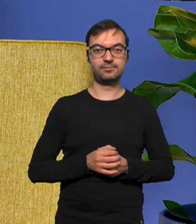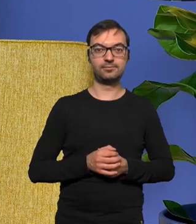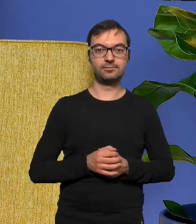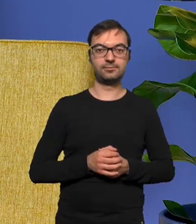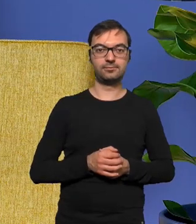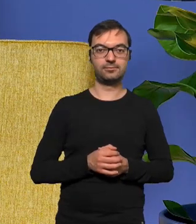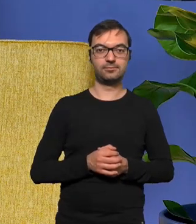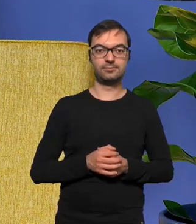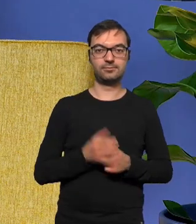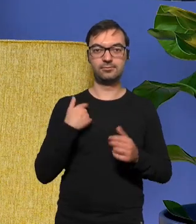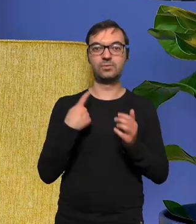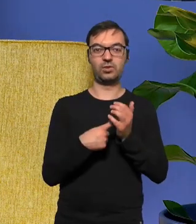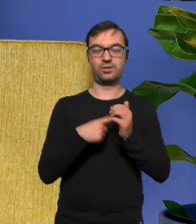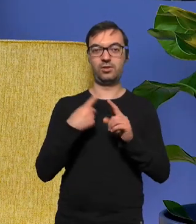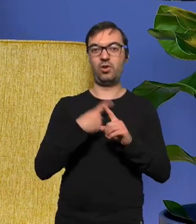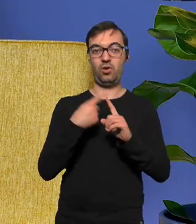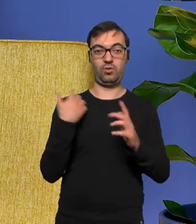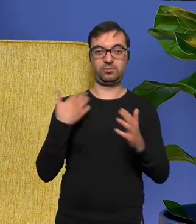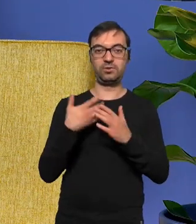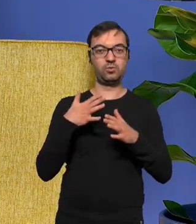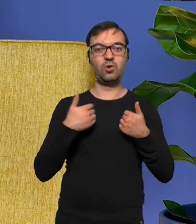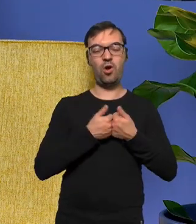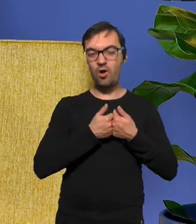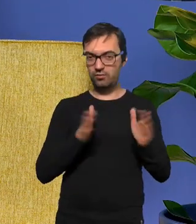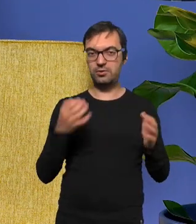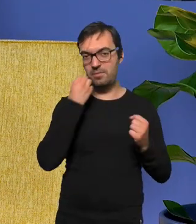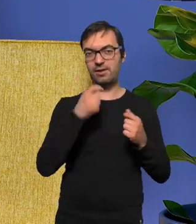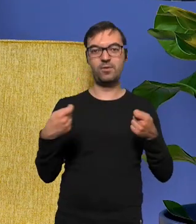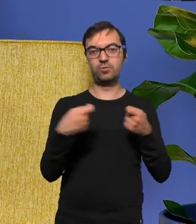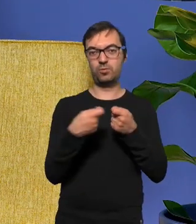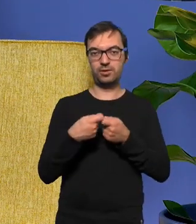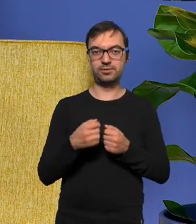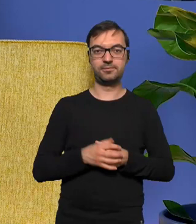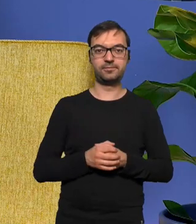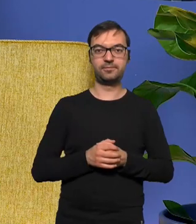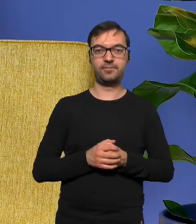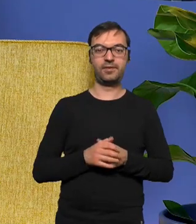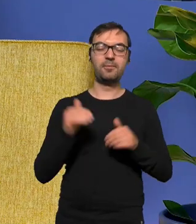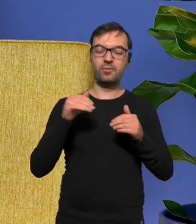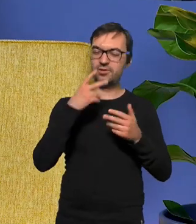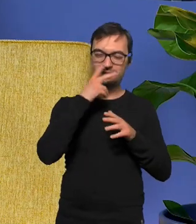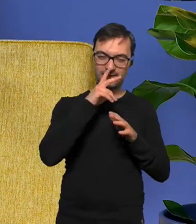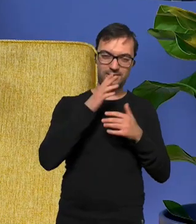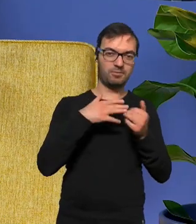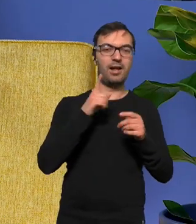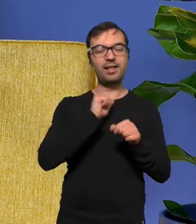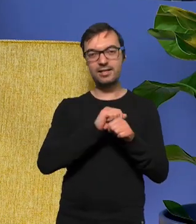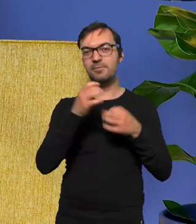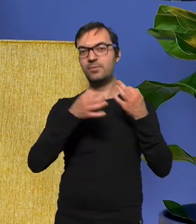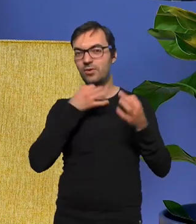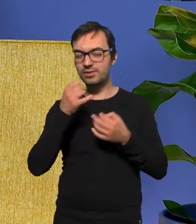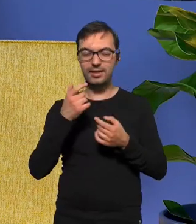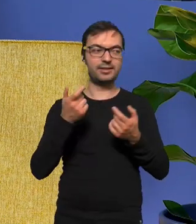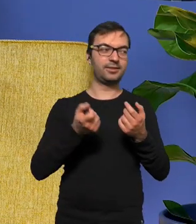ja się też otworzyłem przez ostatni rok na współpracę może jeszcze tego do końca nie widać ale pojawią się utwory